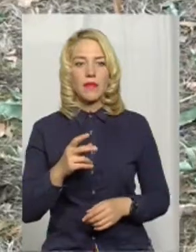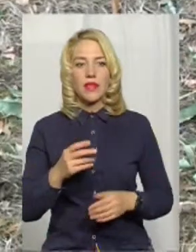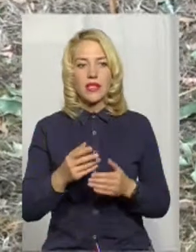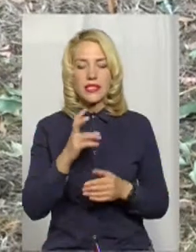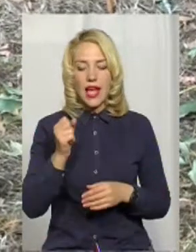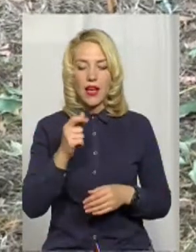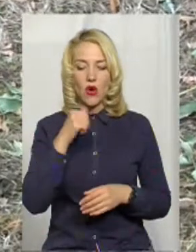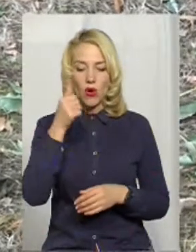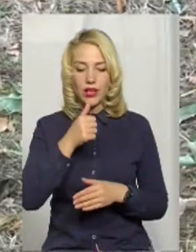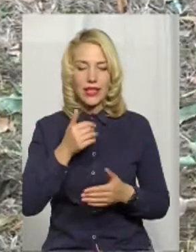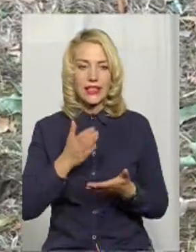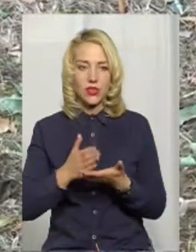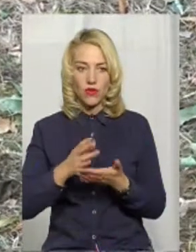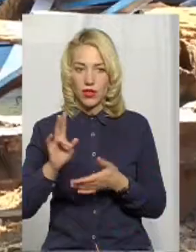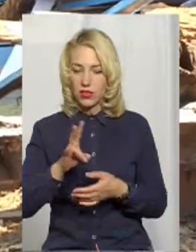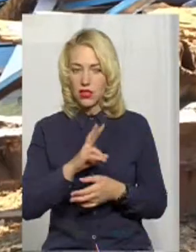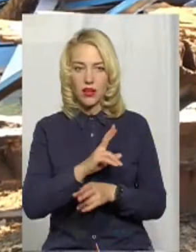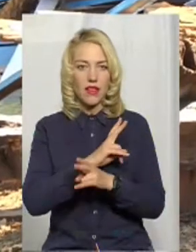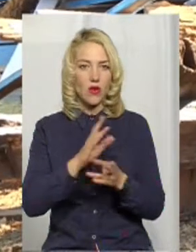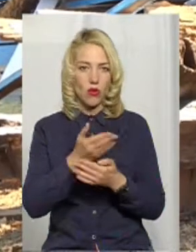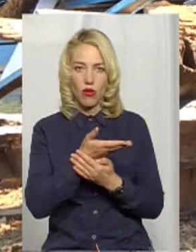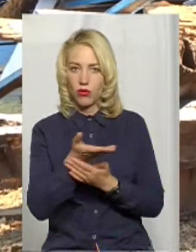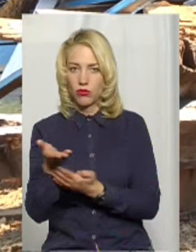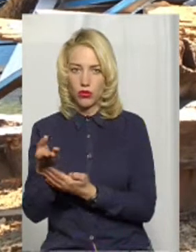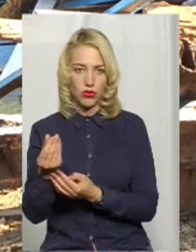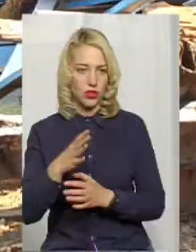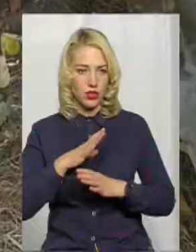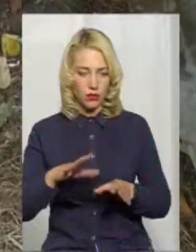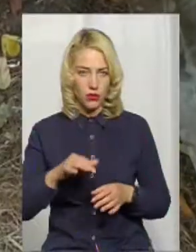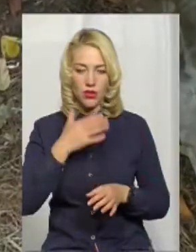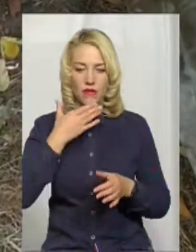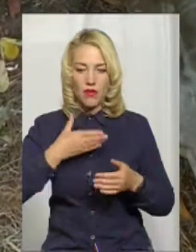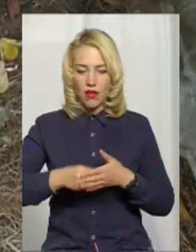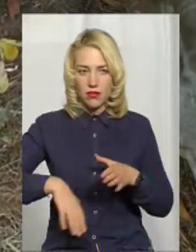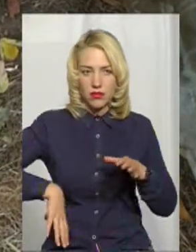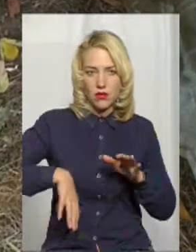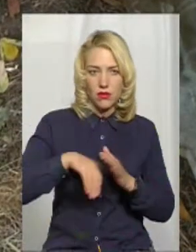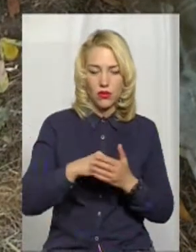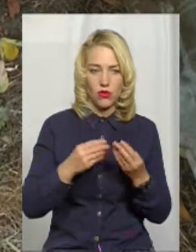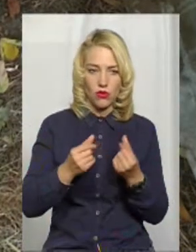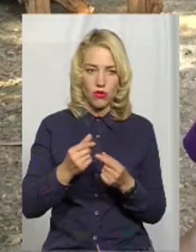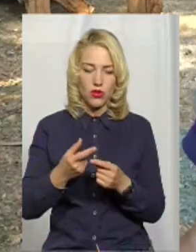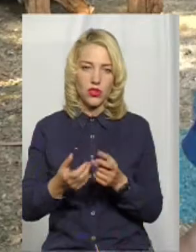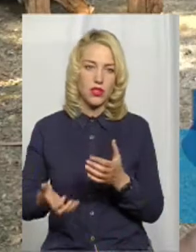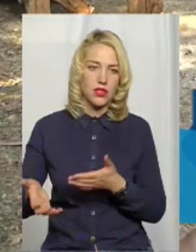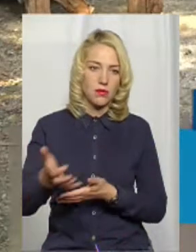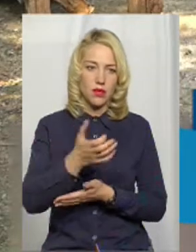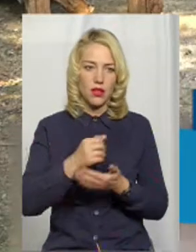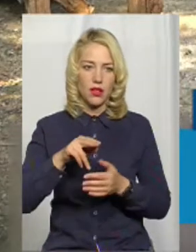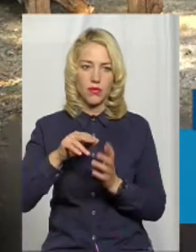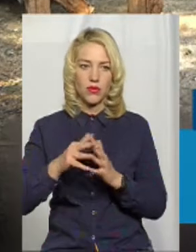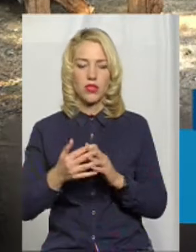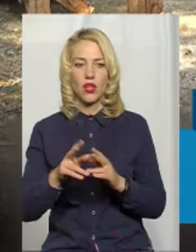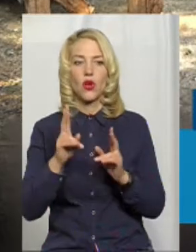не чекали і не отримували, каже жителька Адамівки Галина Костюк. Все робили влафтноруч та за власні кошти, які збирали по селу. Хто нам що